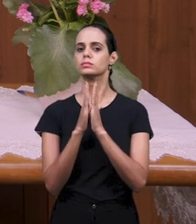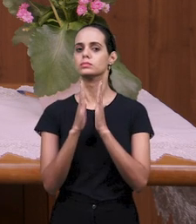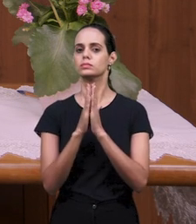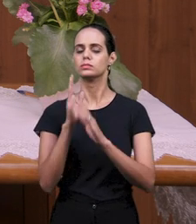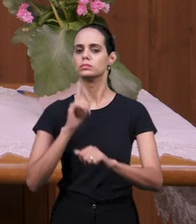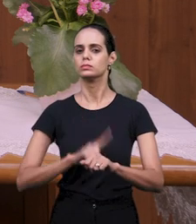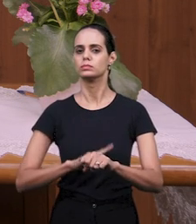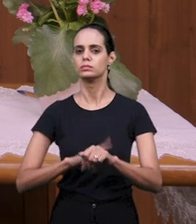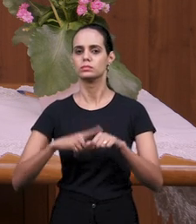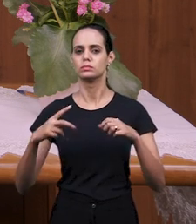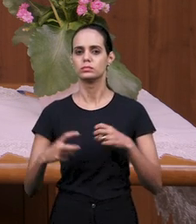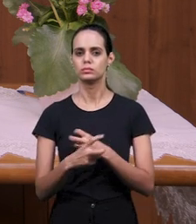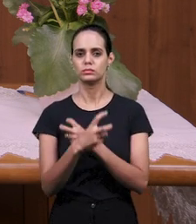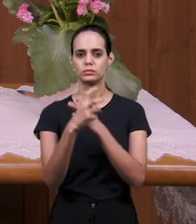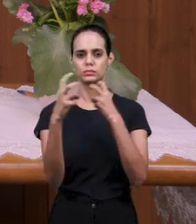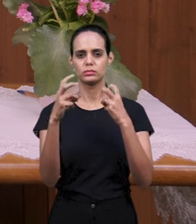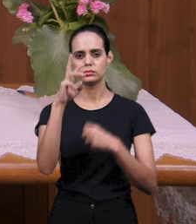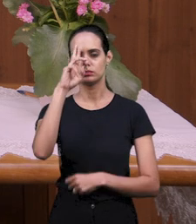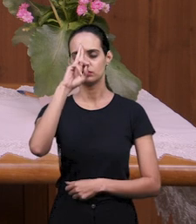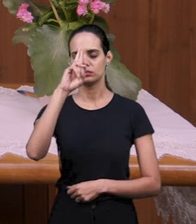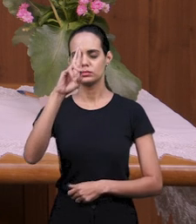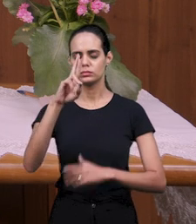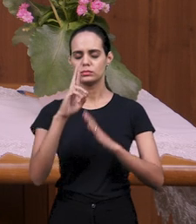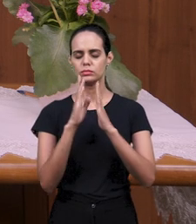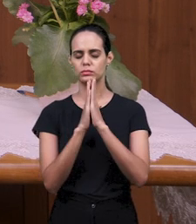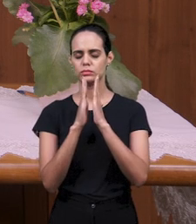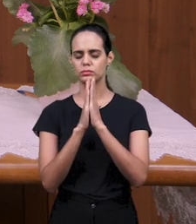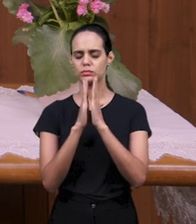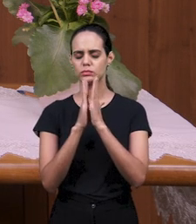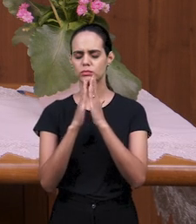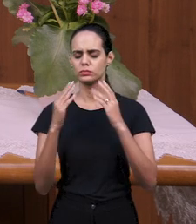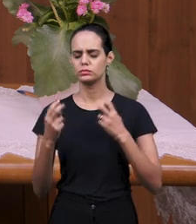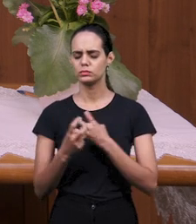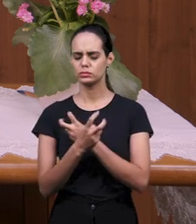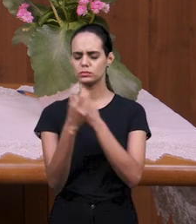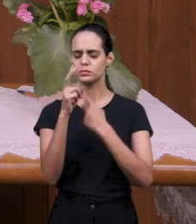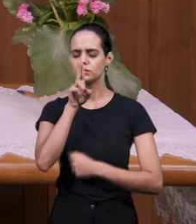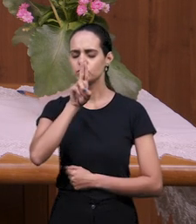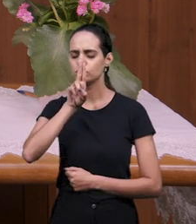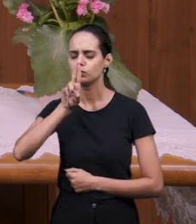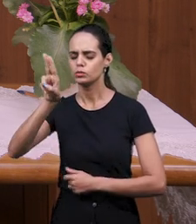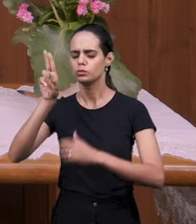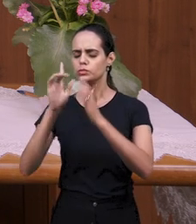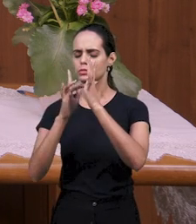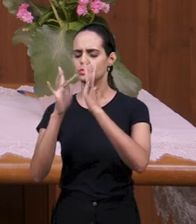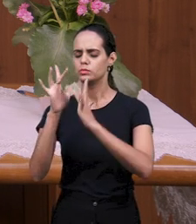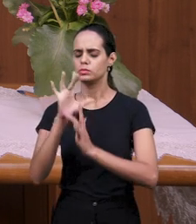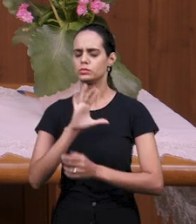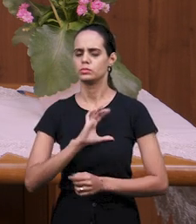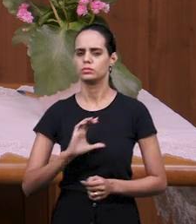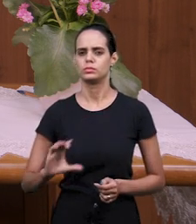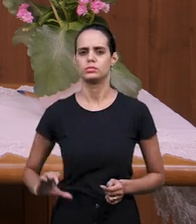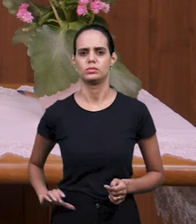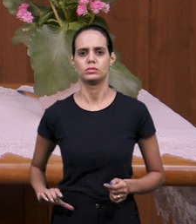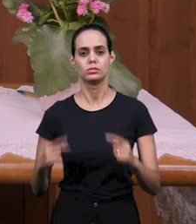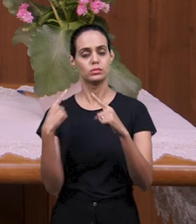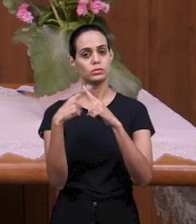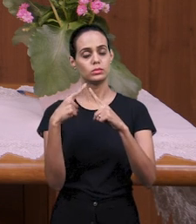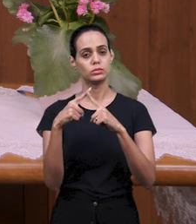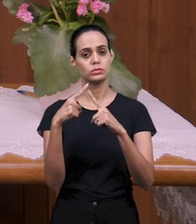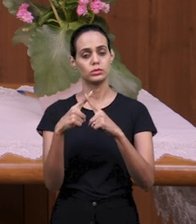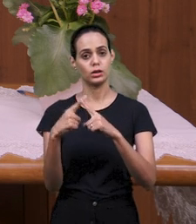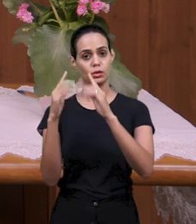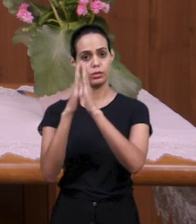молимся, обращаемся в молитве во имя Господа Иисуса. Потому что молитва – это